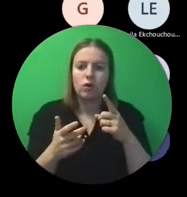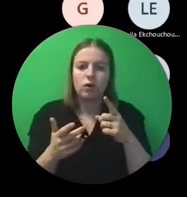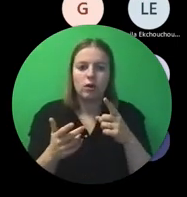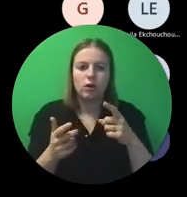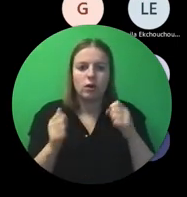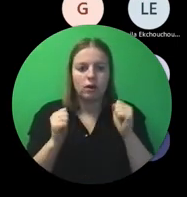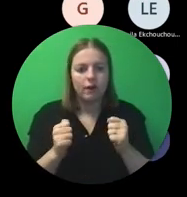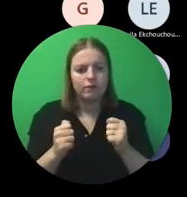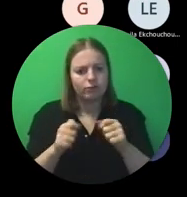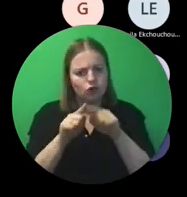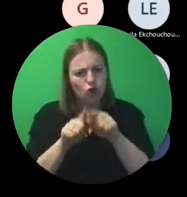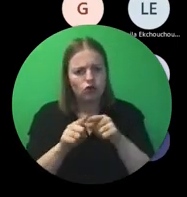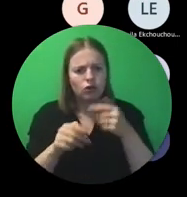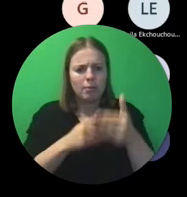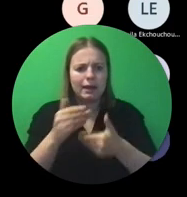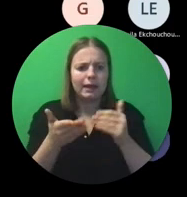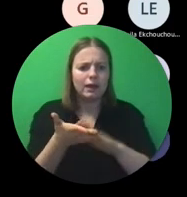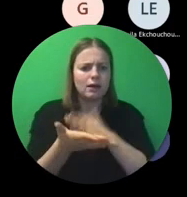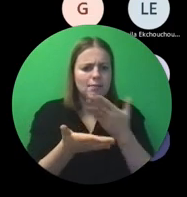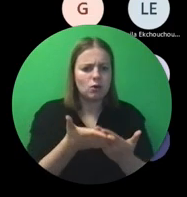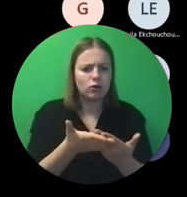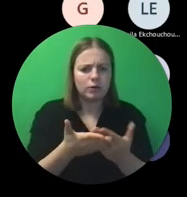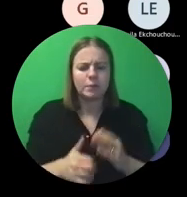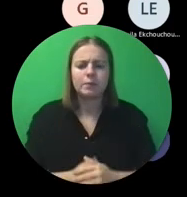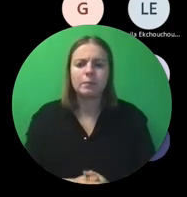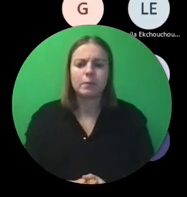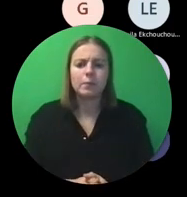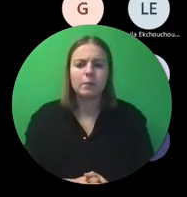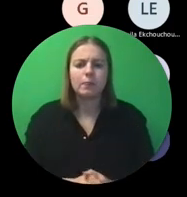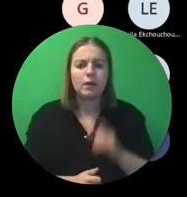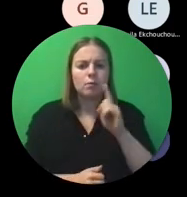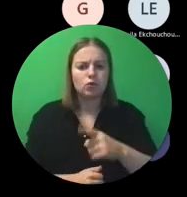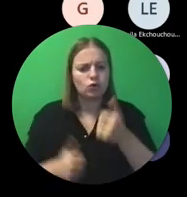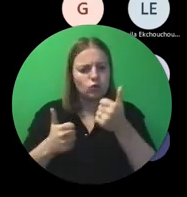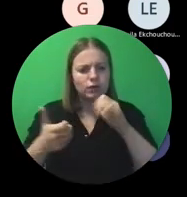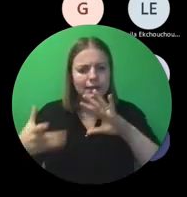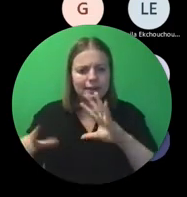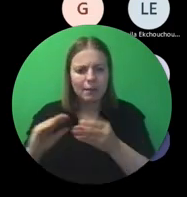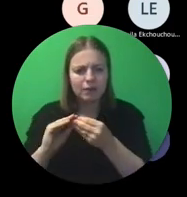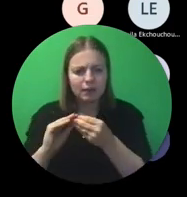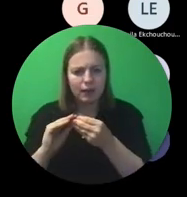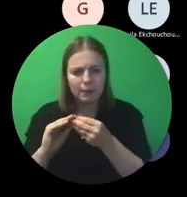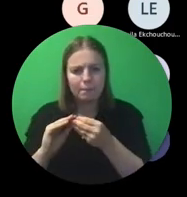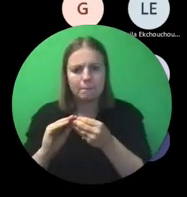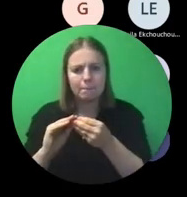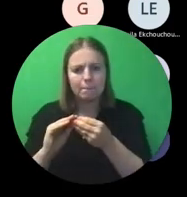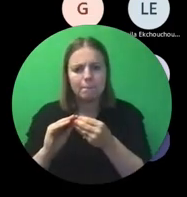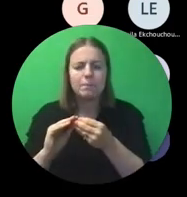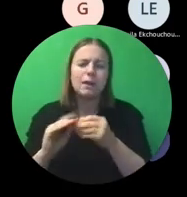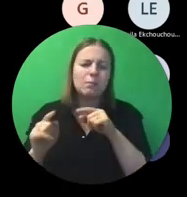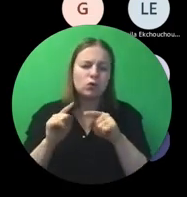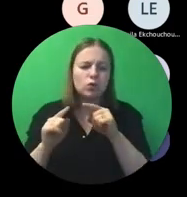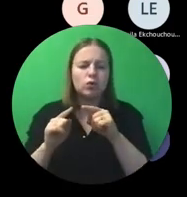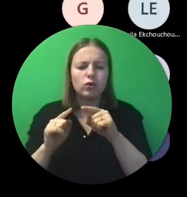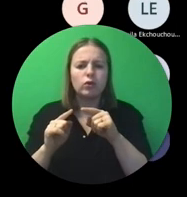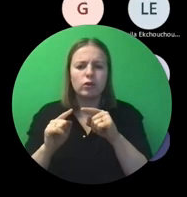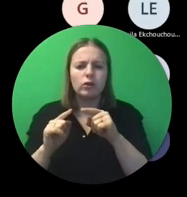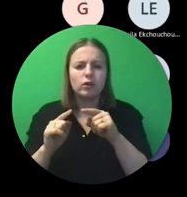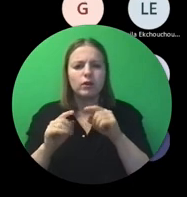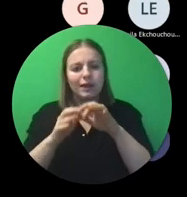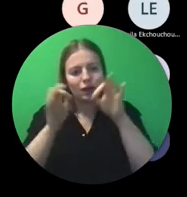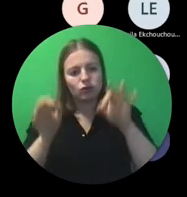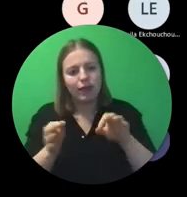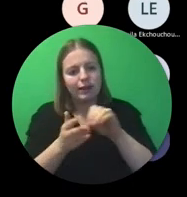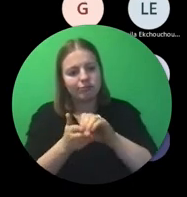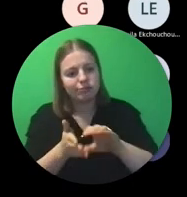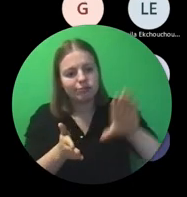juist rapporteert. Dat is een goede samenvatting. Ik bedoel daarmee qua opladen van resultaten